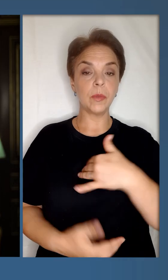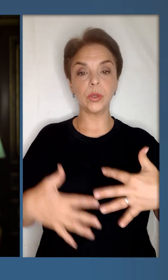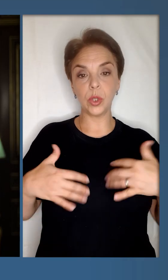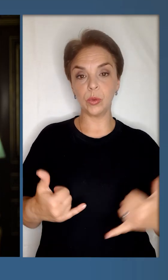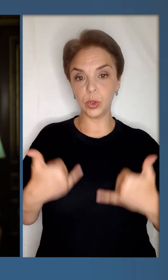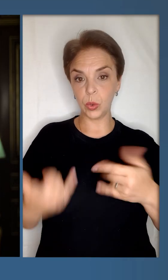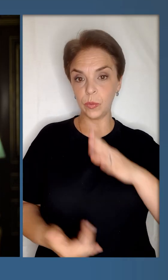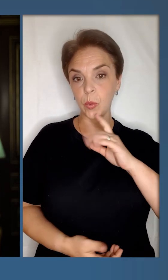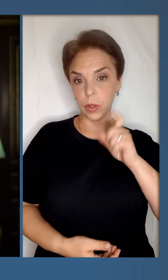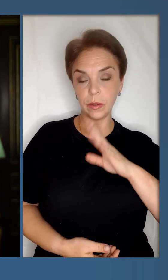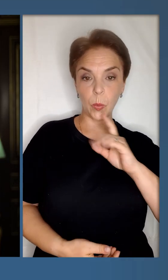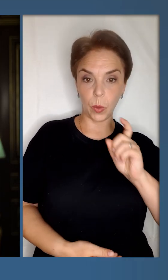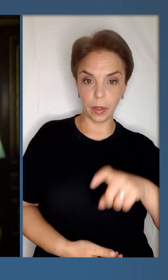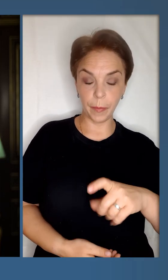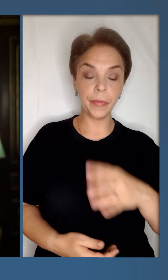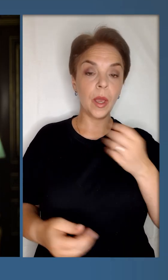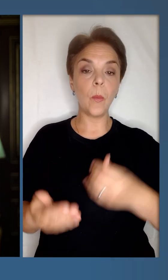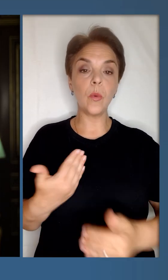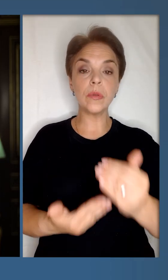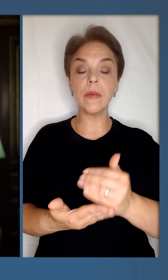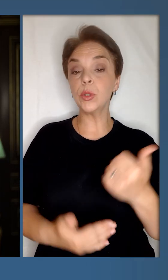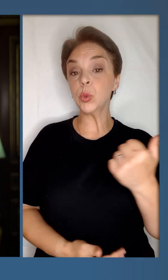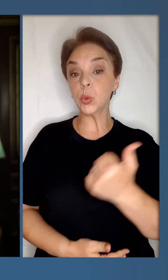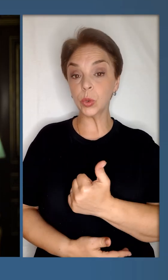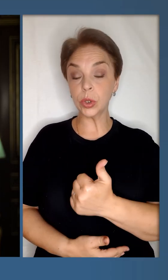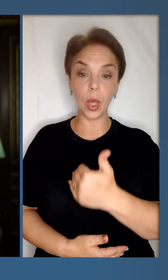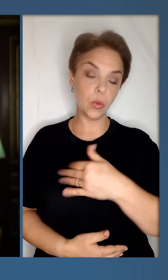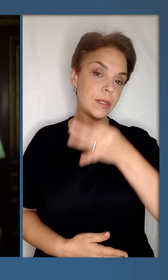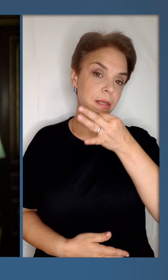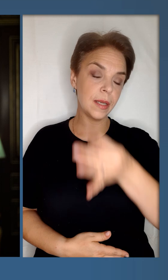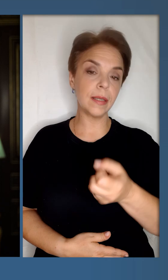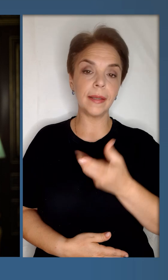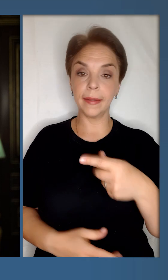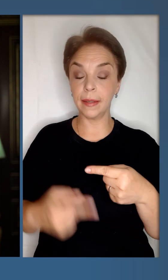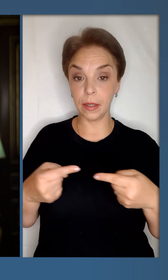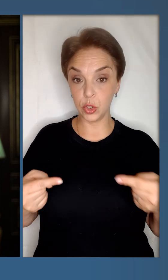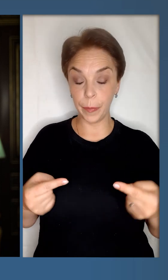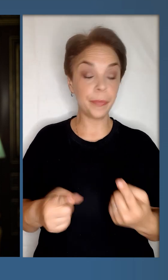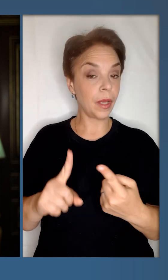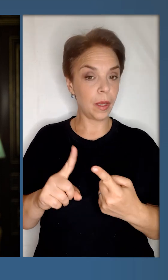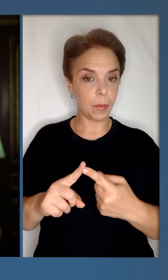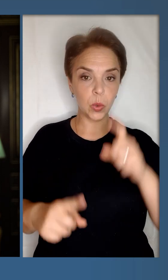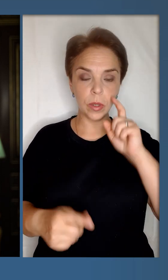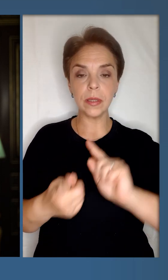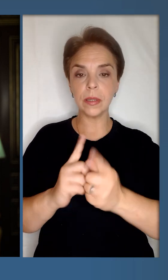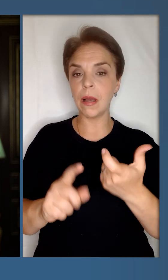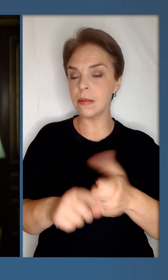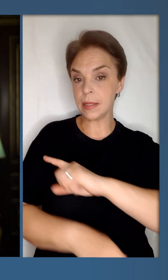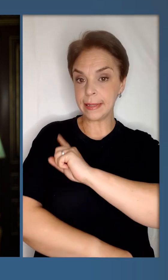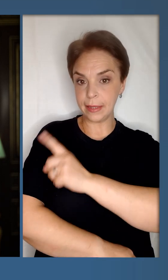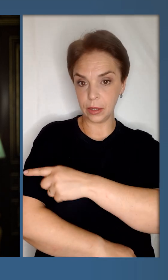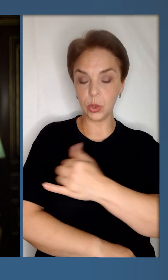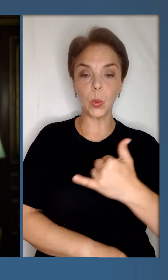Бажаю здоров'я, шановні українці-українки. По завершенню тижня хочеться сказати кілька речей. Перше, Україна стала